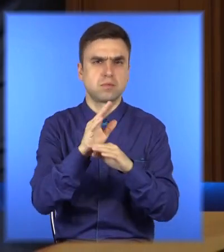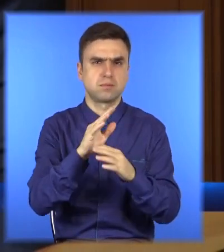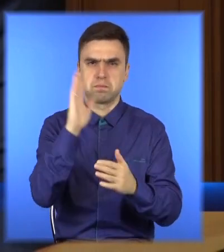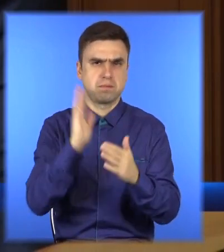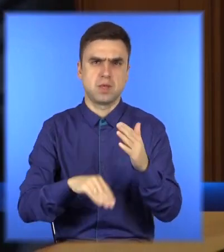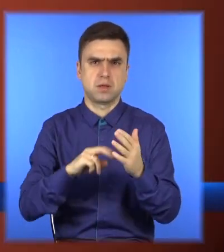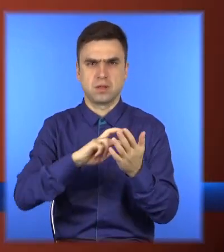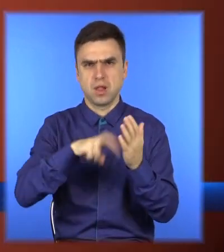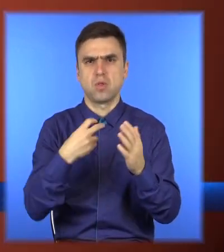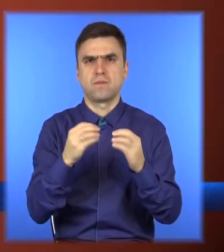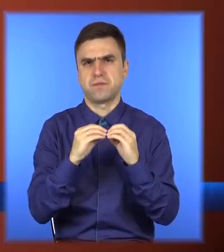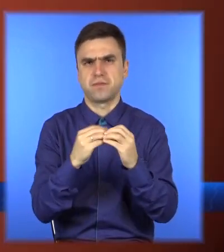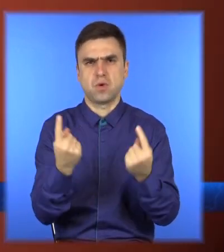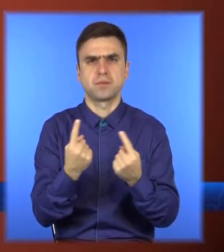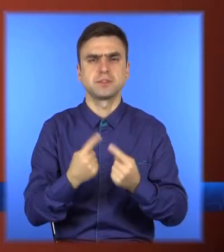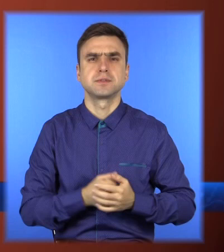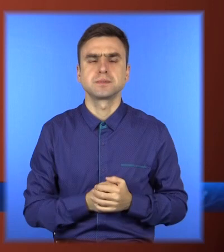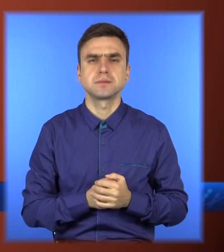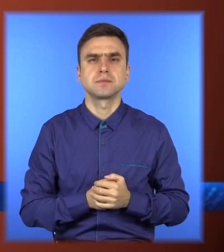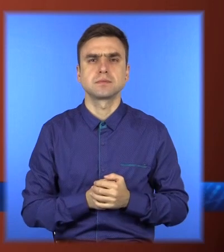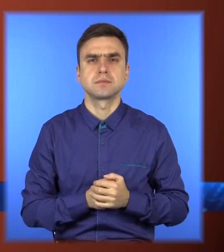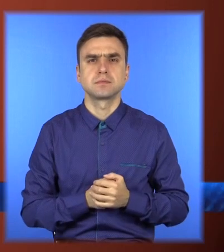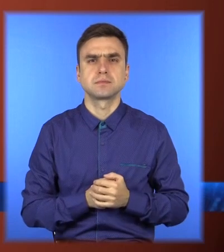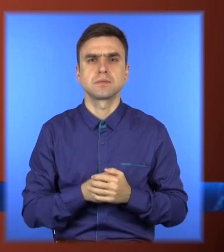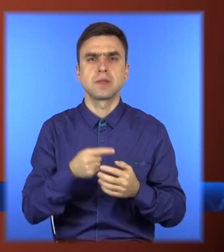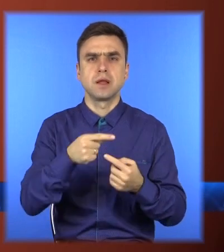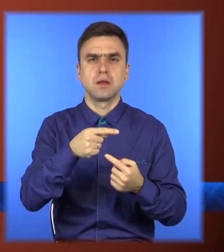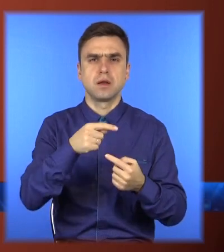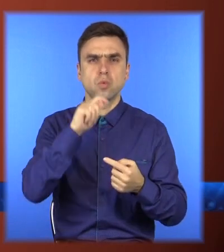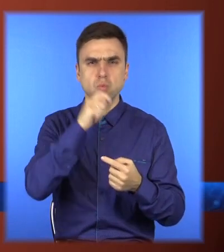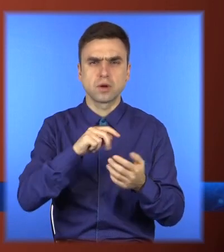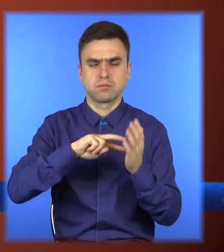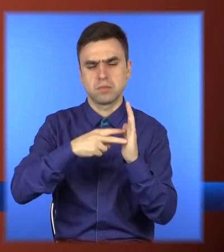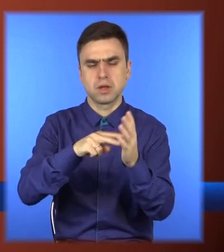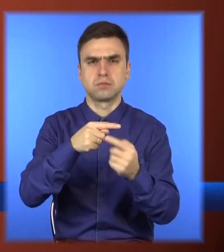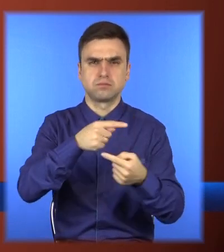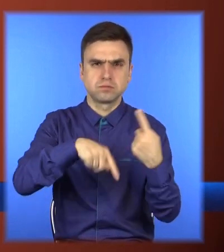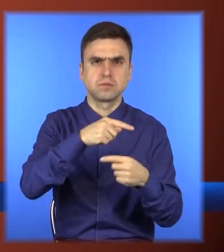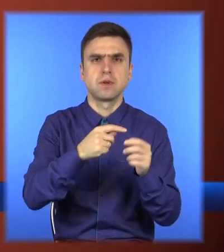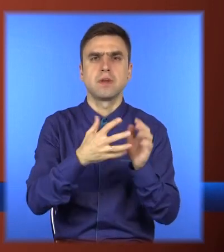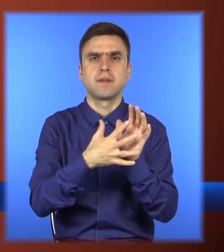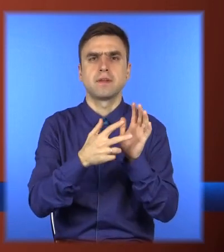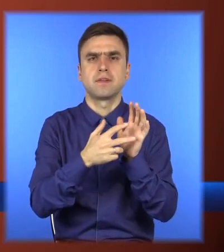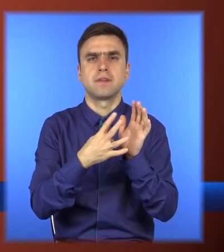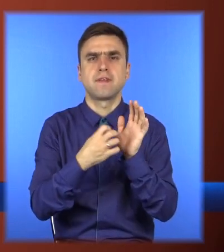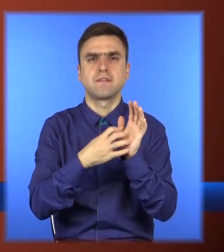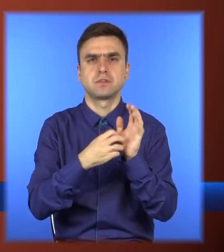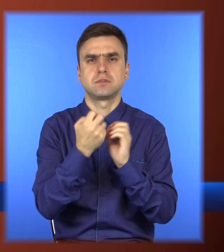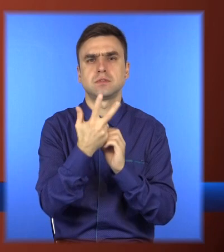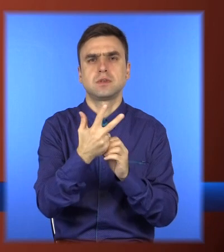підвищення податків. Дохідна частина бюджету – 913 мільярдів гривень. Видаткова дещо більша – 988